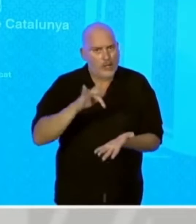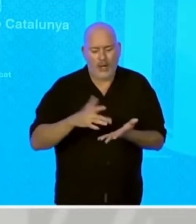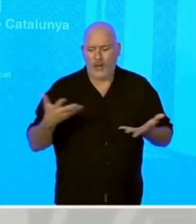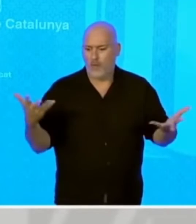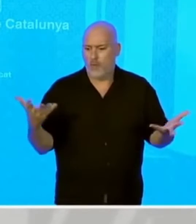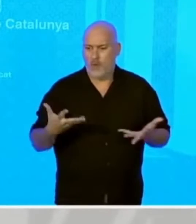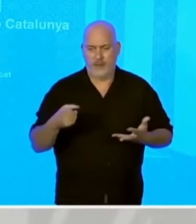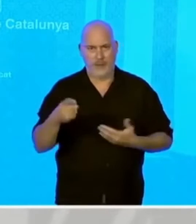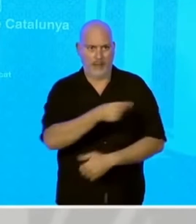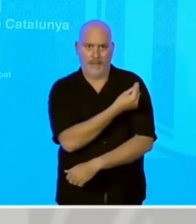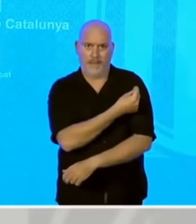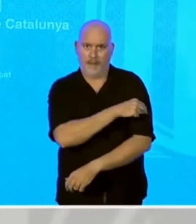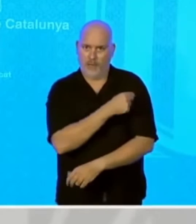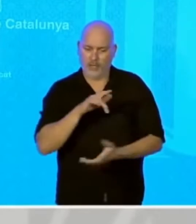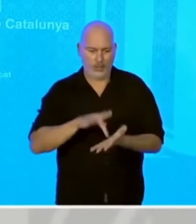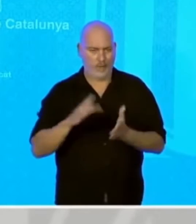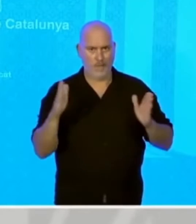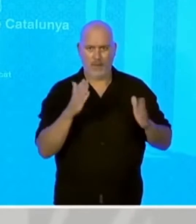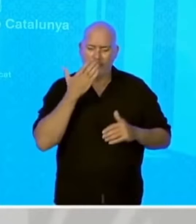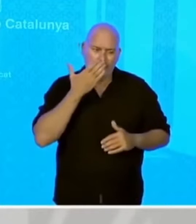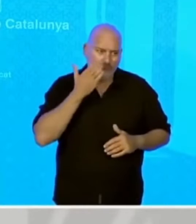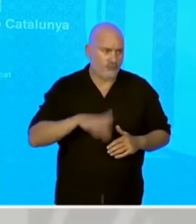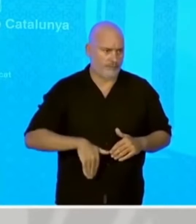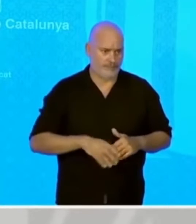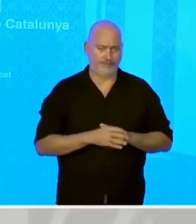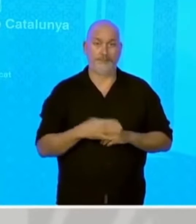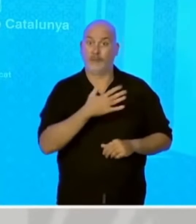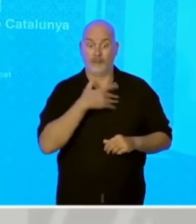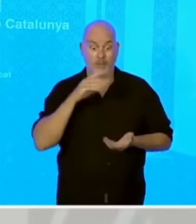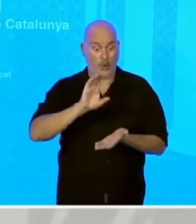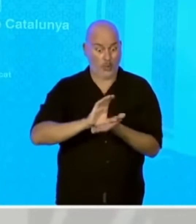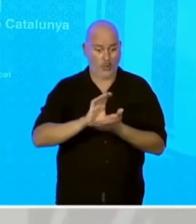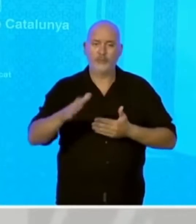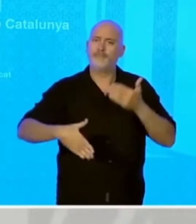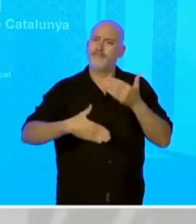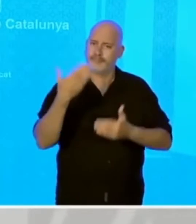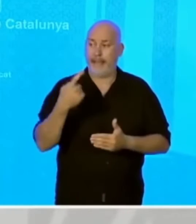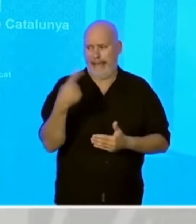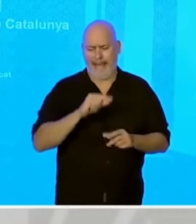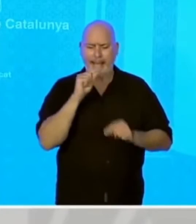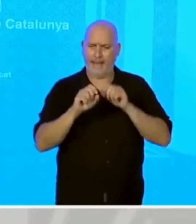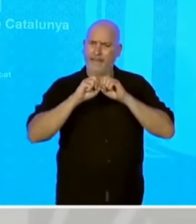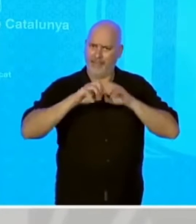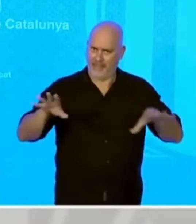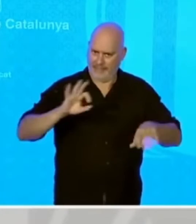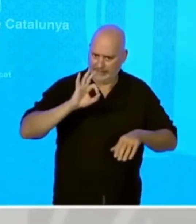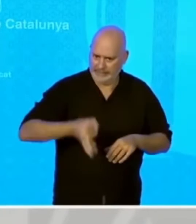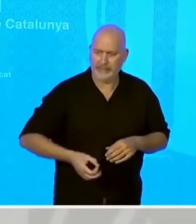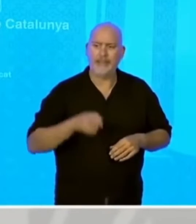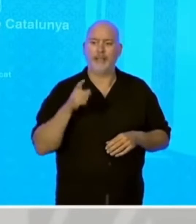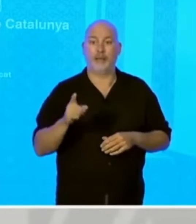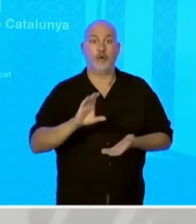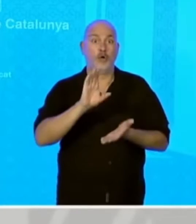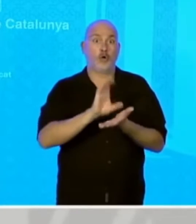i és el moment de vacunar-se. En definitiva, iniciem un curs en pandèmia. Aquest curs ens troba amb la feina